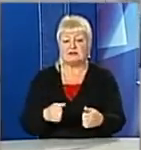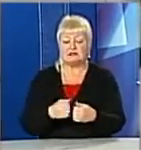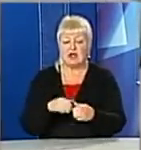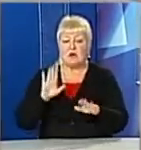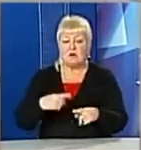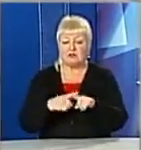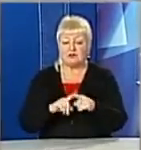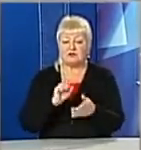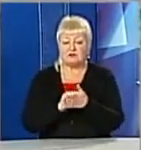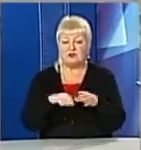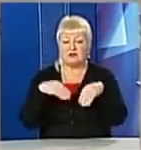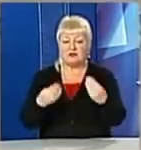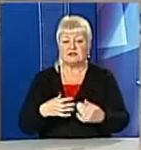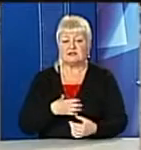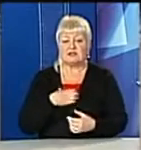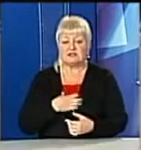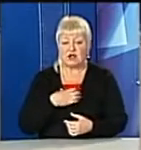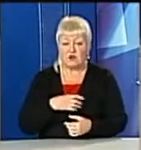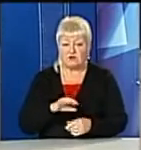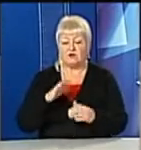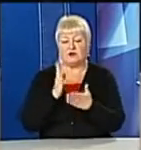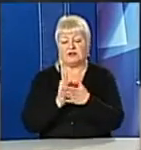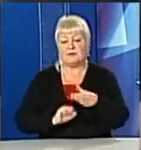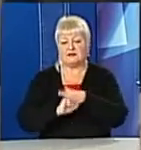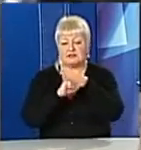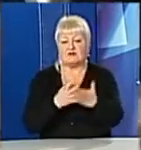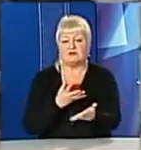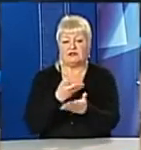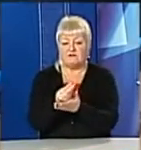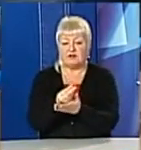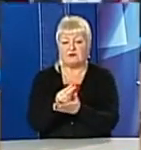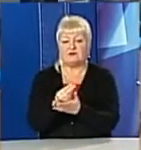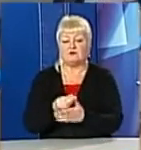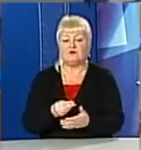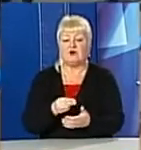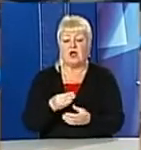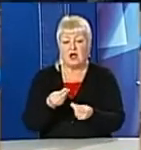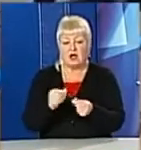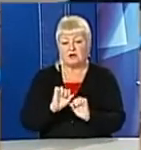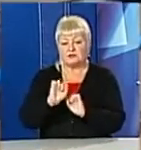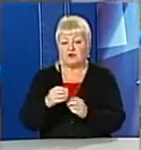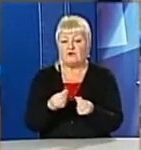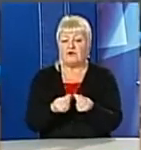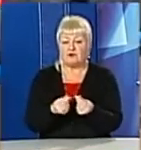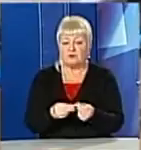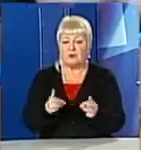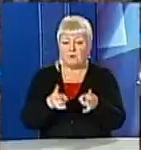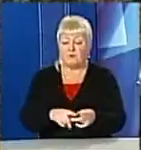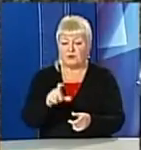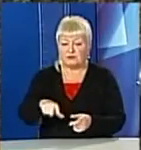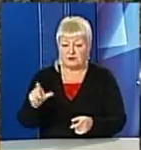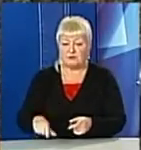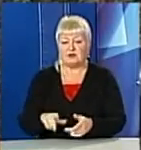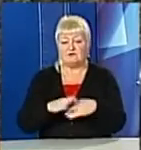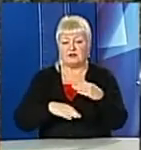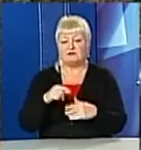документ надається страховику та стає підставою для виплати страхового відшкодування потерпілим. Також фахівці наголошують, угода